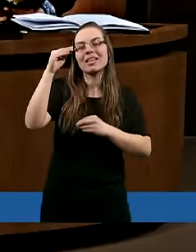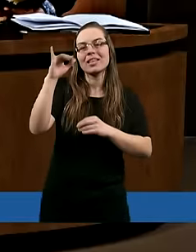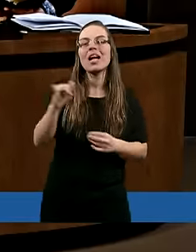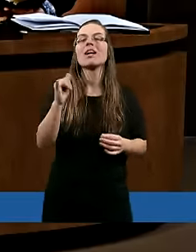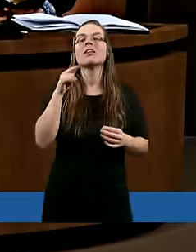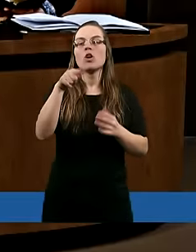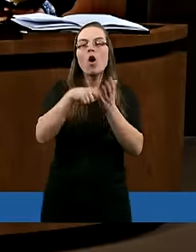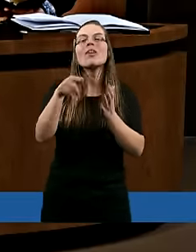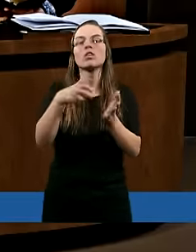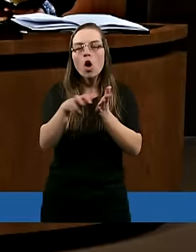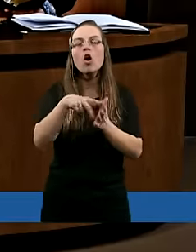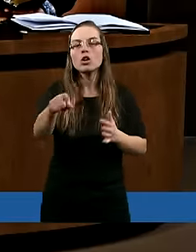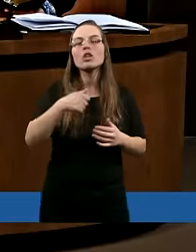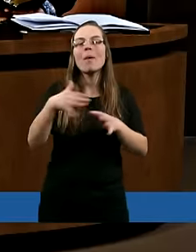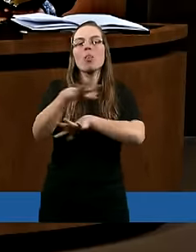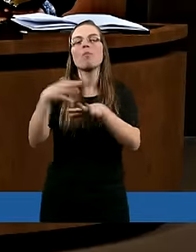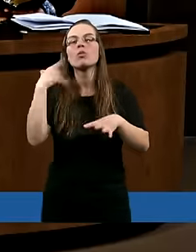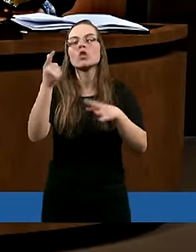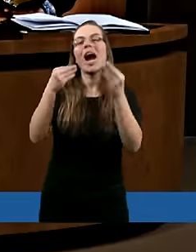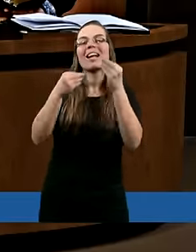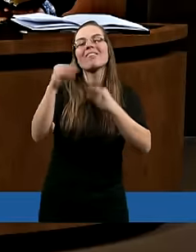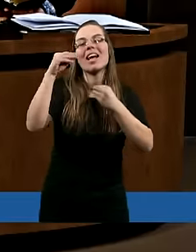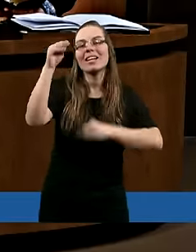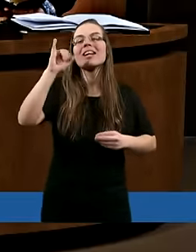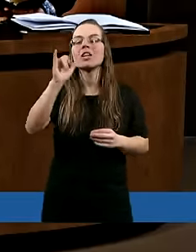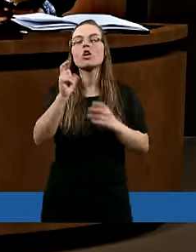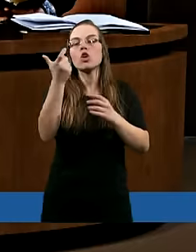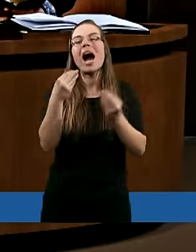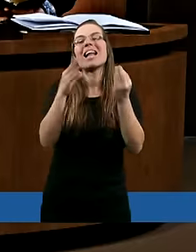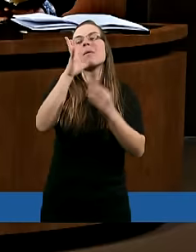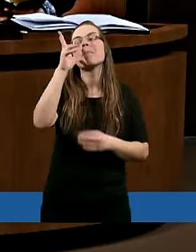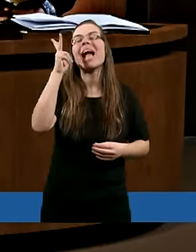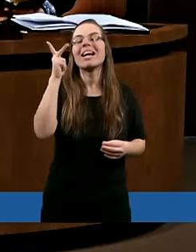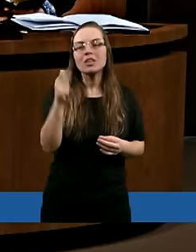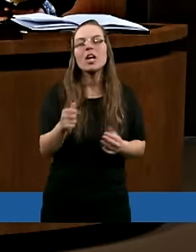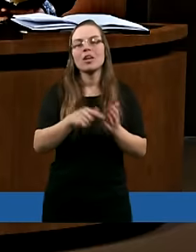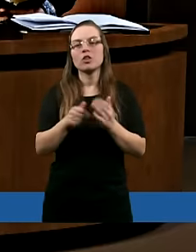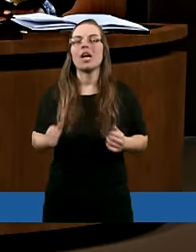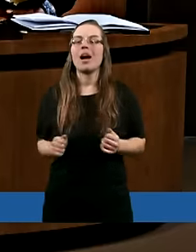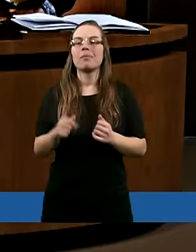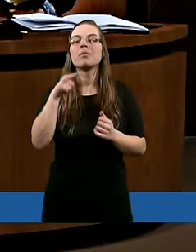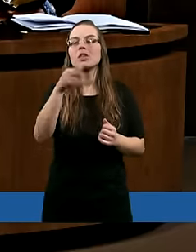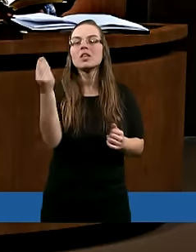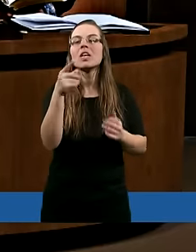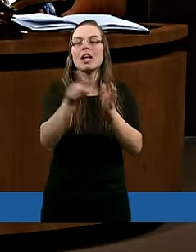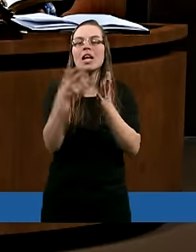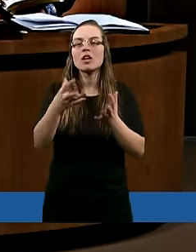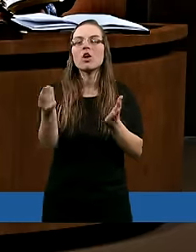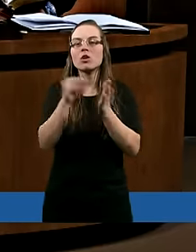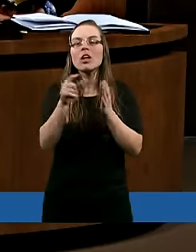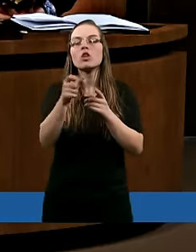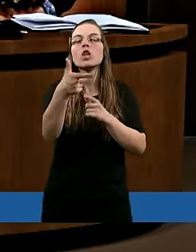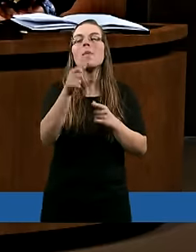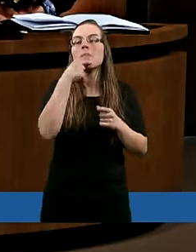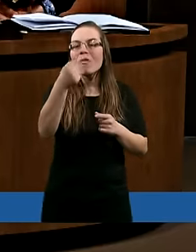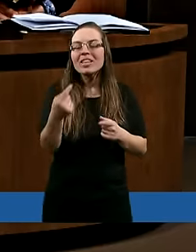I o to chodzi, żeby tych owoców było coraz więcej i coraz piękniejsze. No właśnie, ja tak chciałam tutaj woli tego,